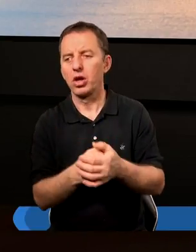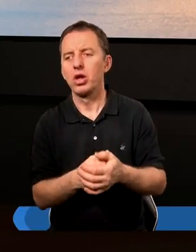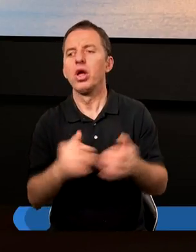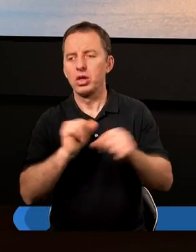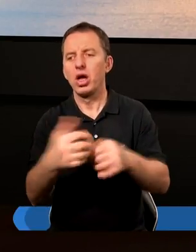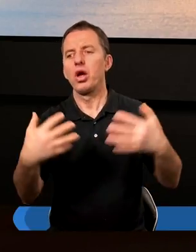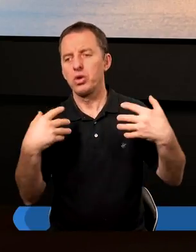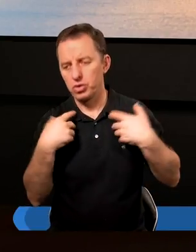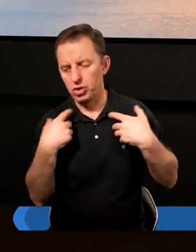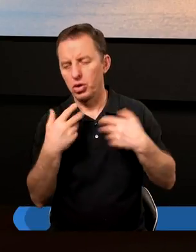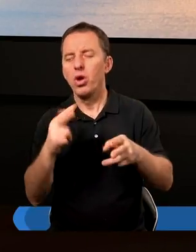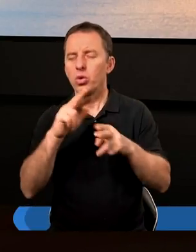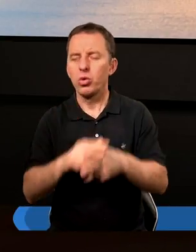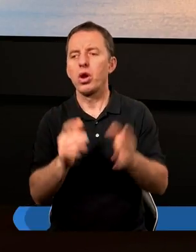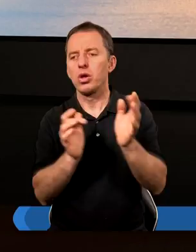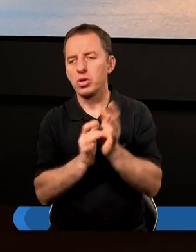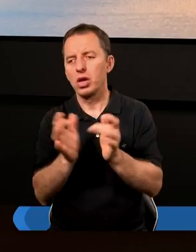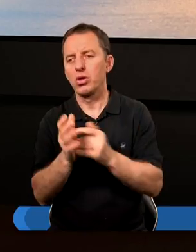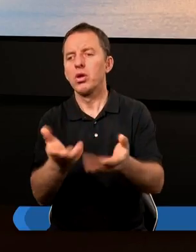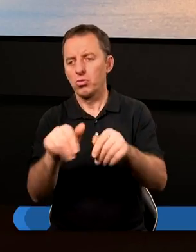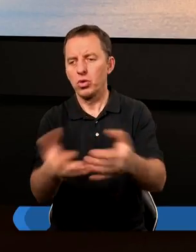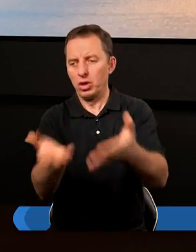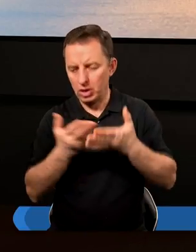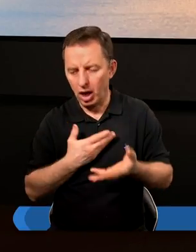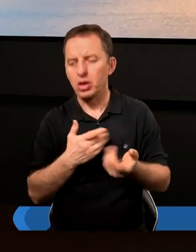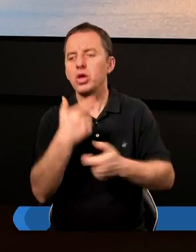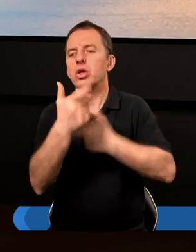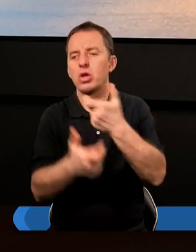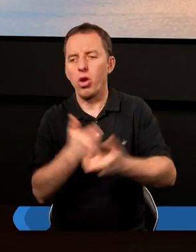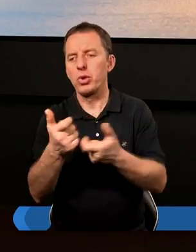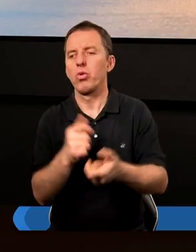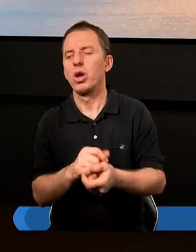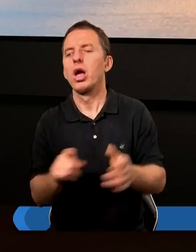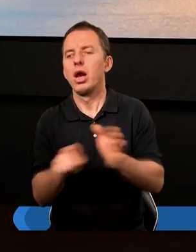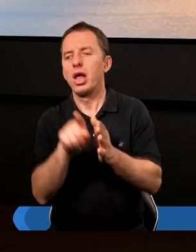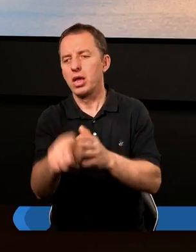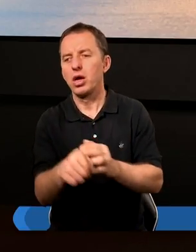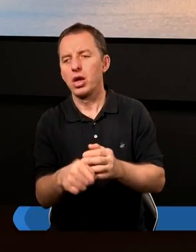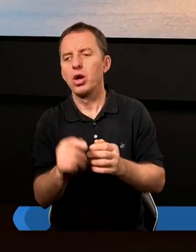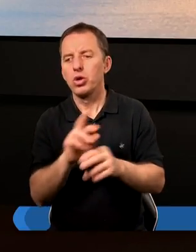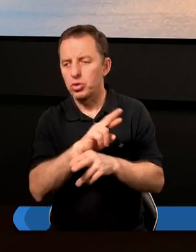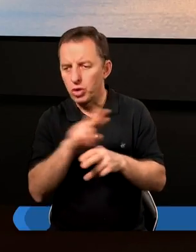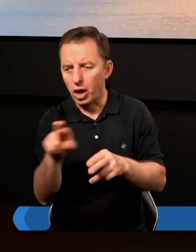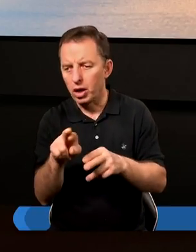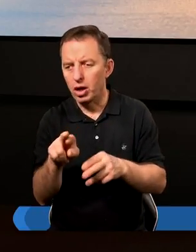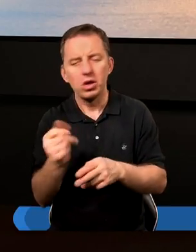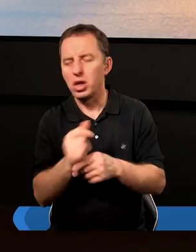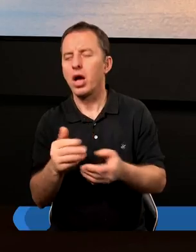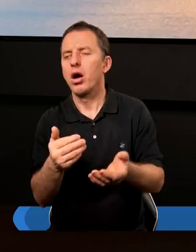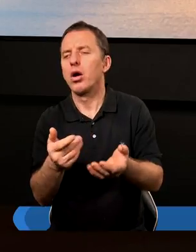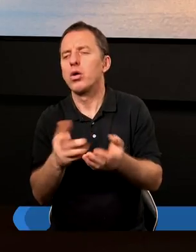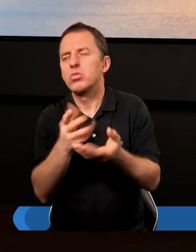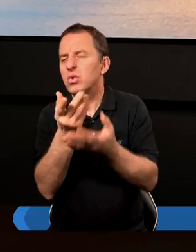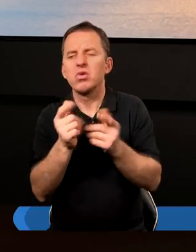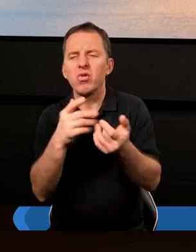jest życie, które Jezus Chrystus gotowy był nam dać i zrobił to. I dlatego to jest naprawdę rzecz niebywała,